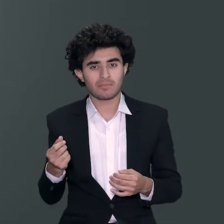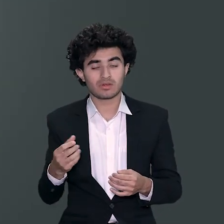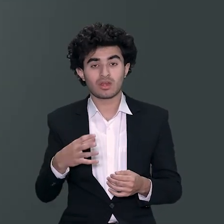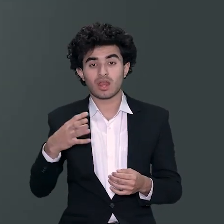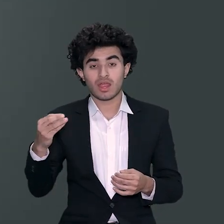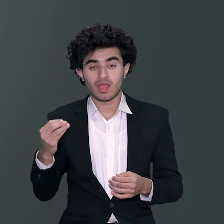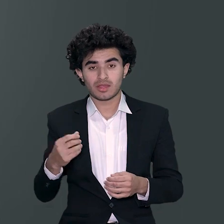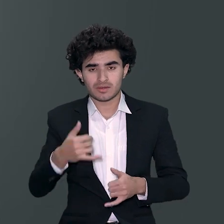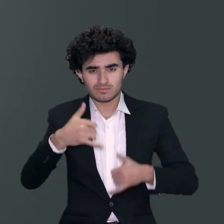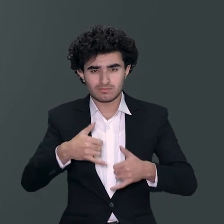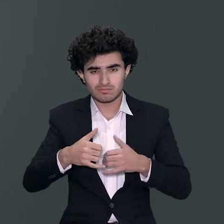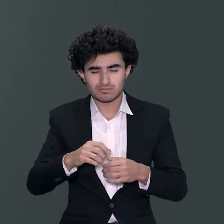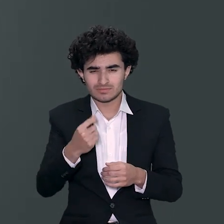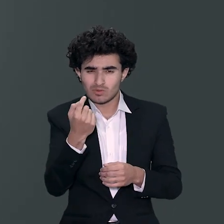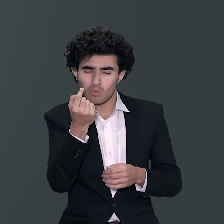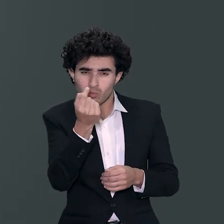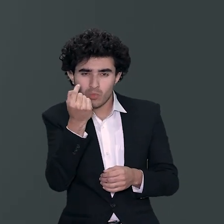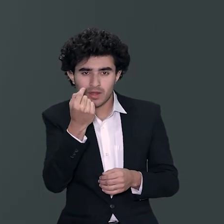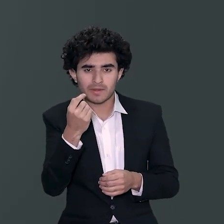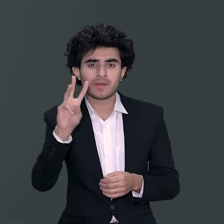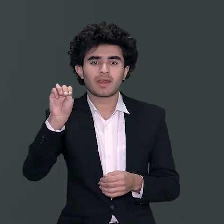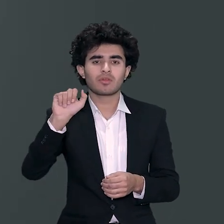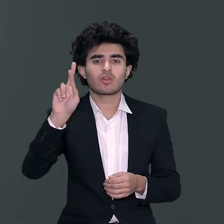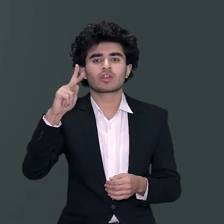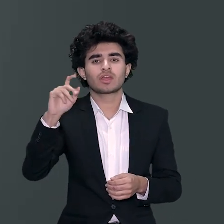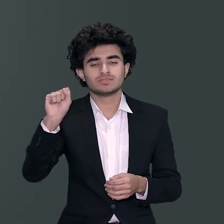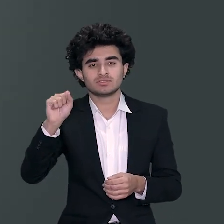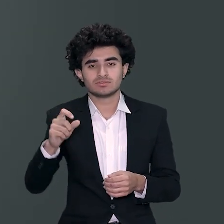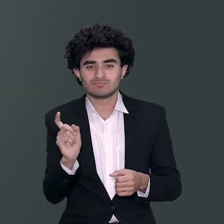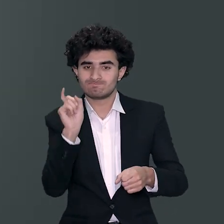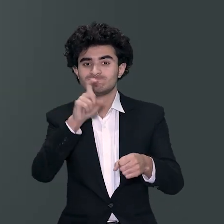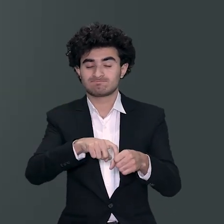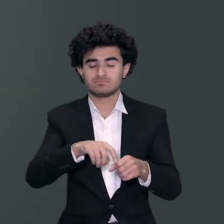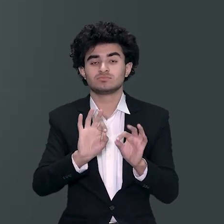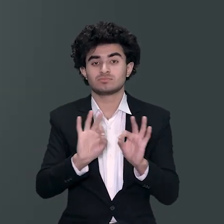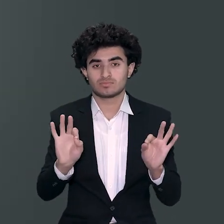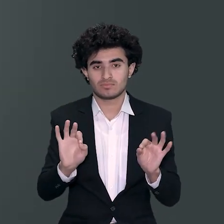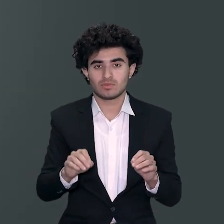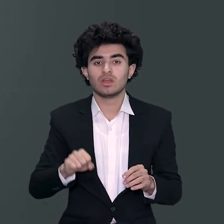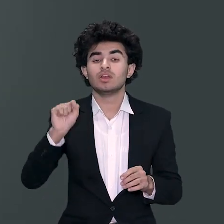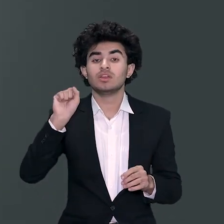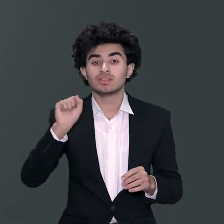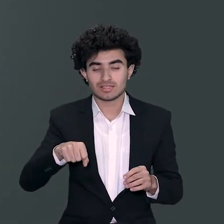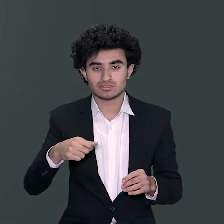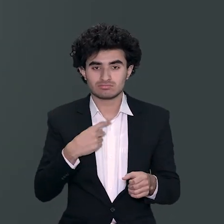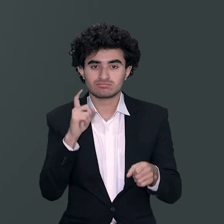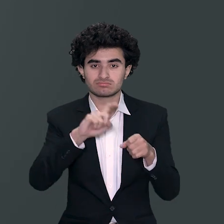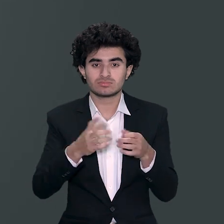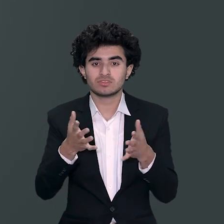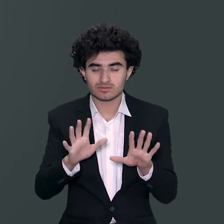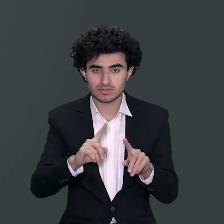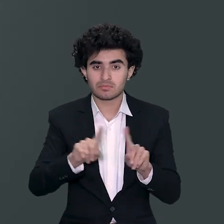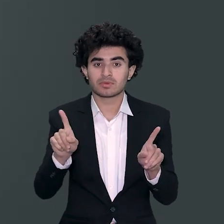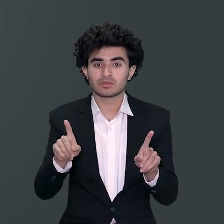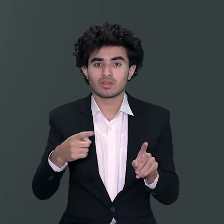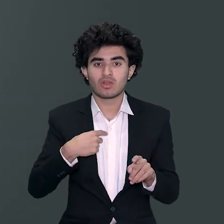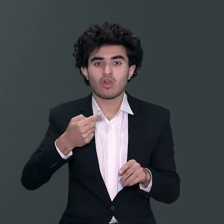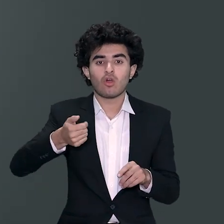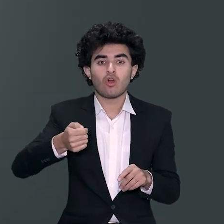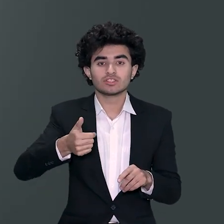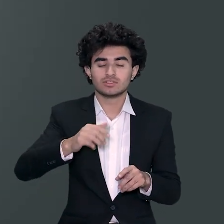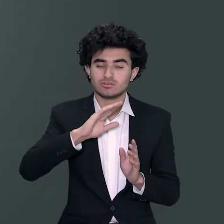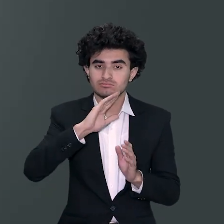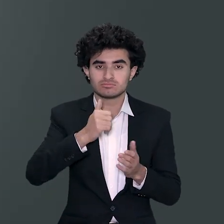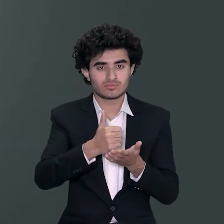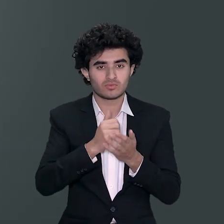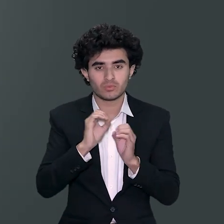میرا اسلامیہ کالج میں پری انجنیرنگ میں داخلہ ہو رہا ہے اب داخلہ تو مل گیا ہے لیکن مجھے ہاؤسٹل نہیں ملا ہاؤسٹل کے لیے